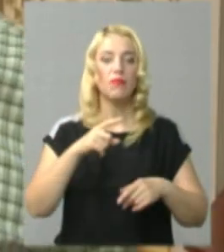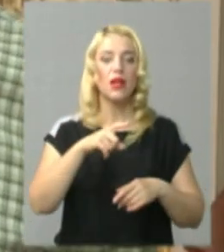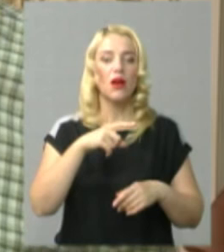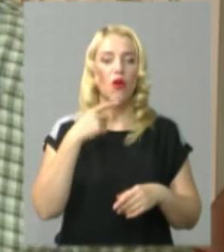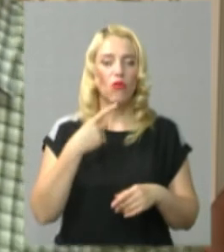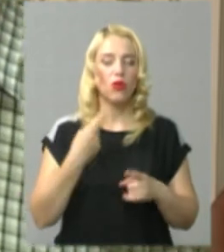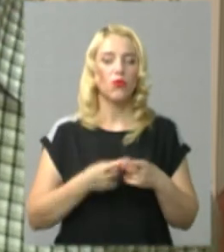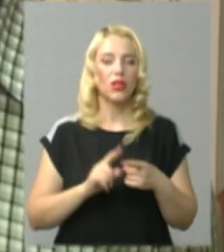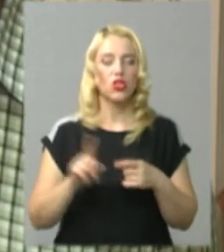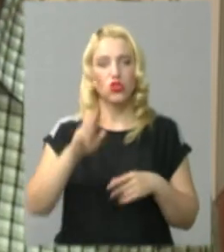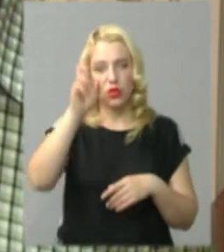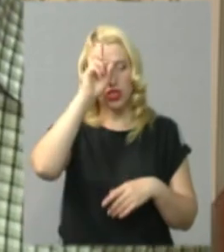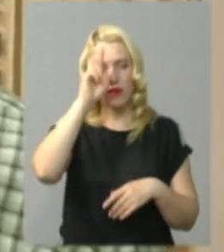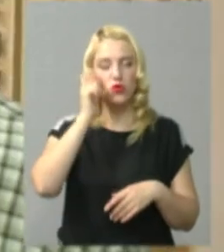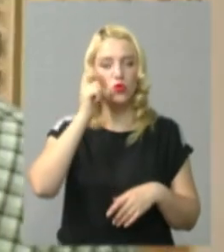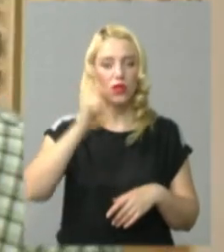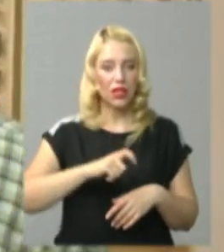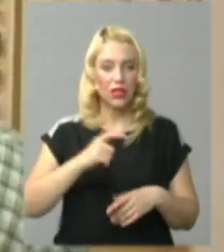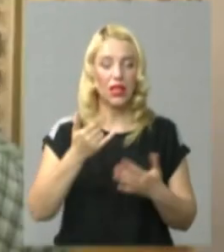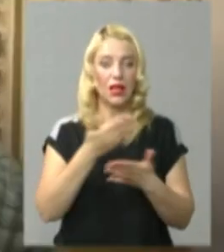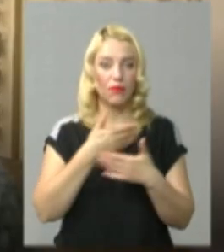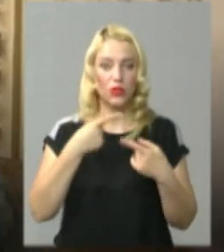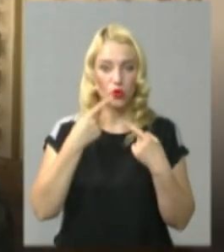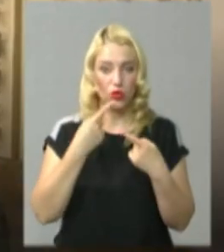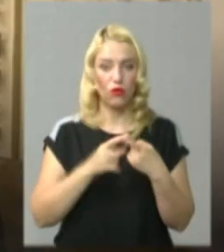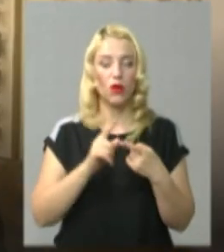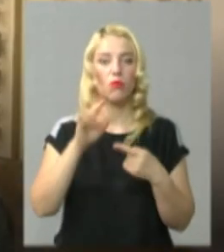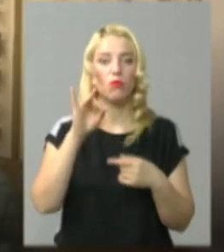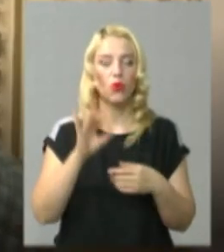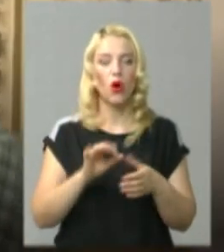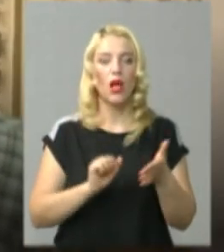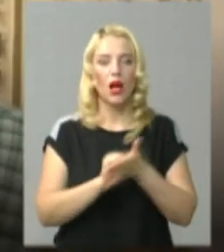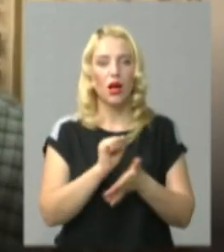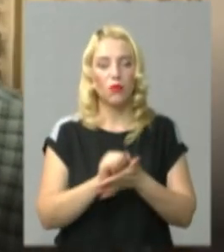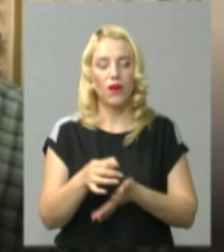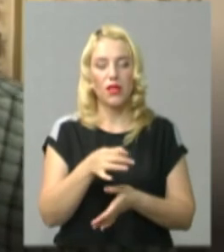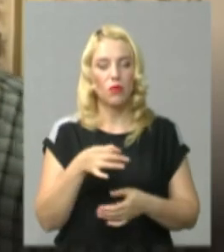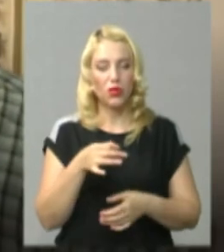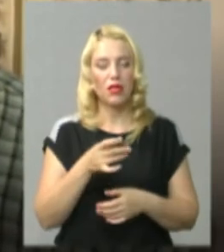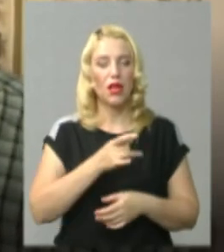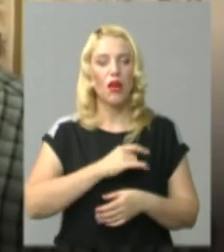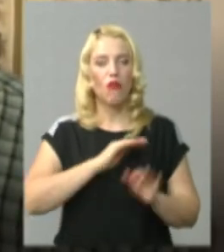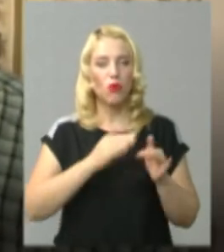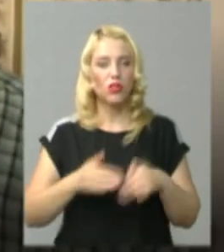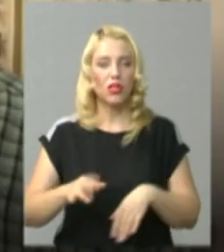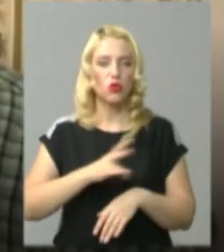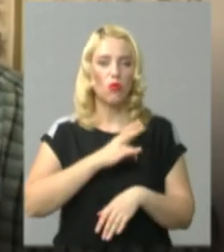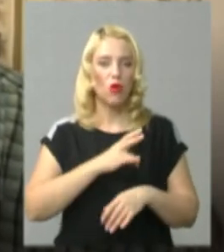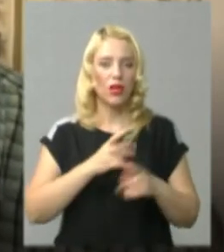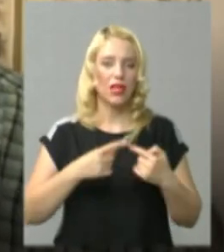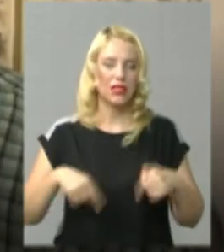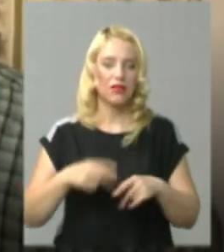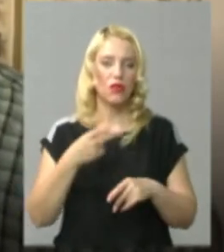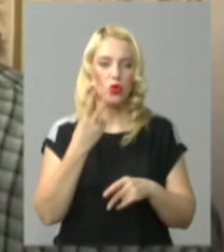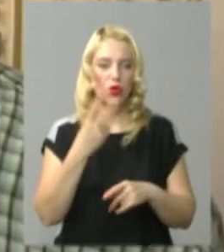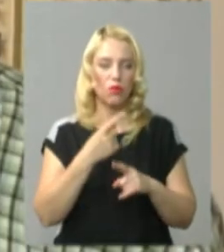говоримо про державність України. І ми сьогодні говоримо про карбування монети в подільському князівстві в другій половині 14-го